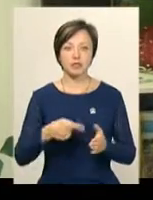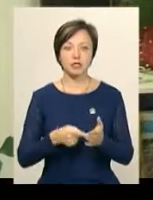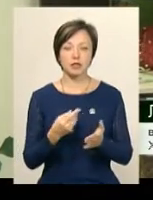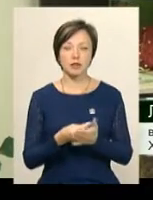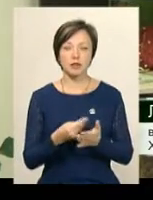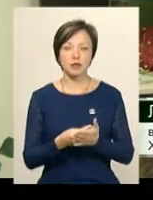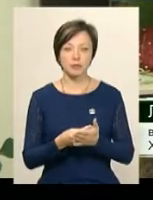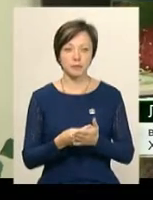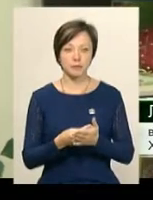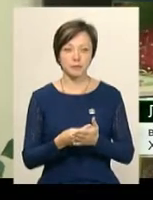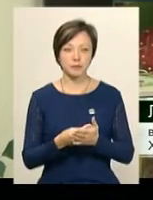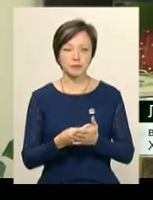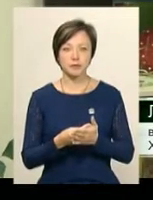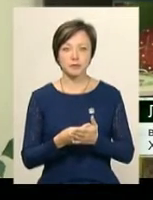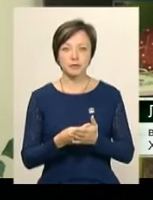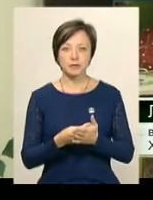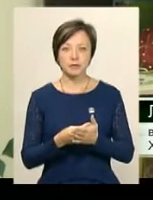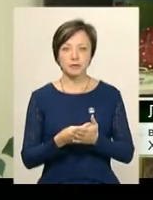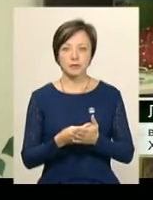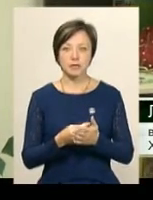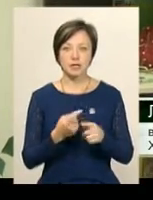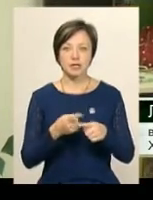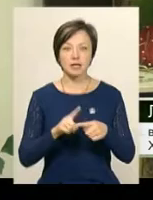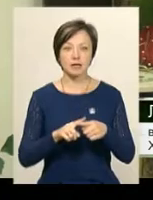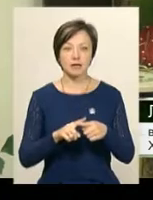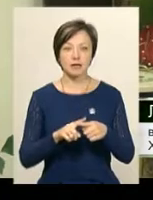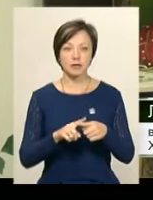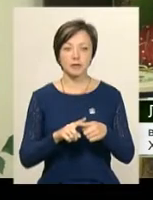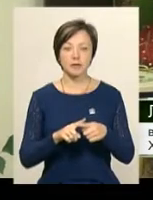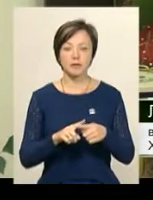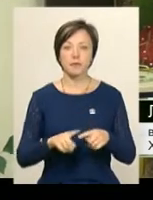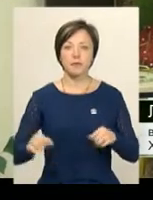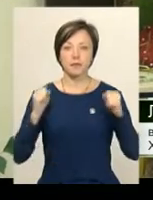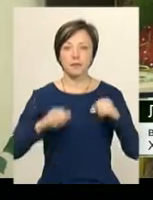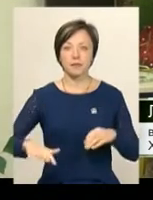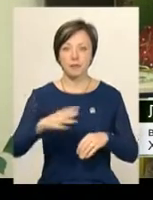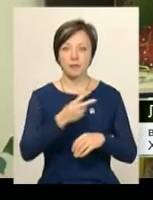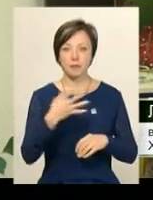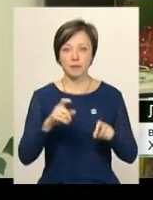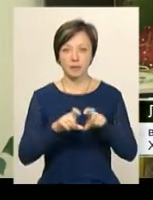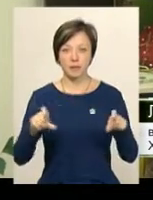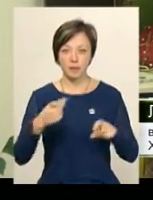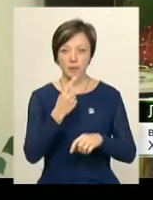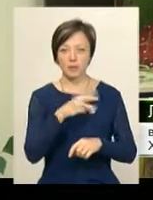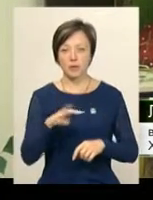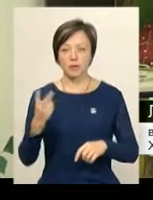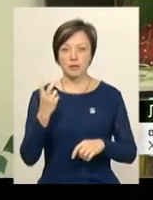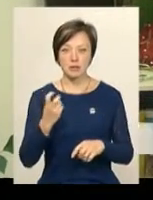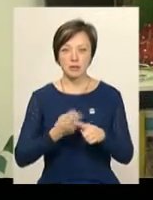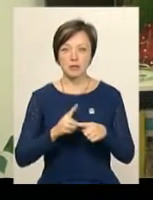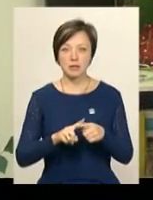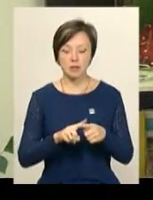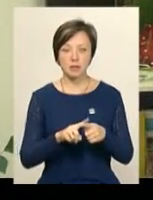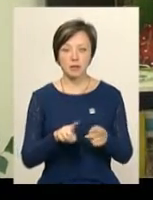цьогоріч виділили на будівництво і капітальний ремонт спортивного майданчика по 25 школи – це мільйон двісті. Це